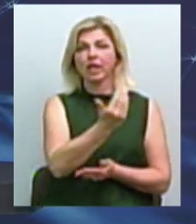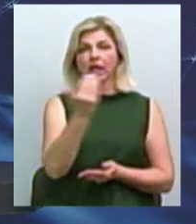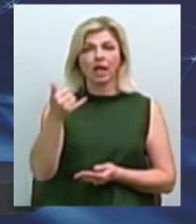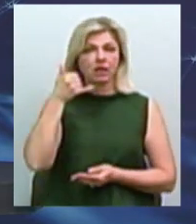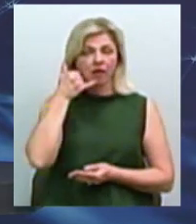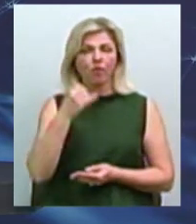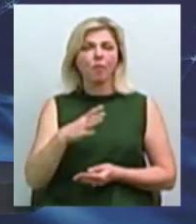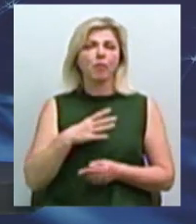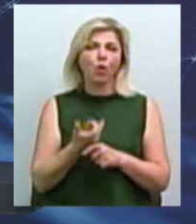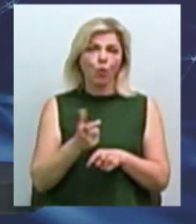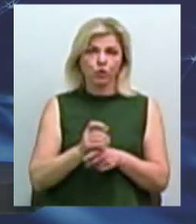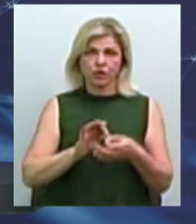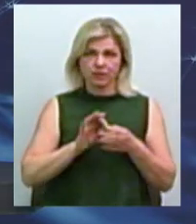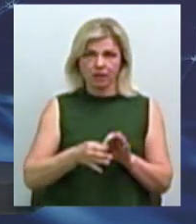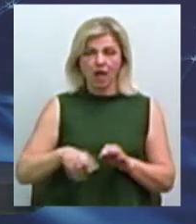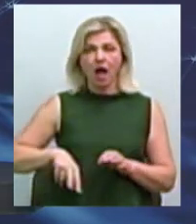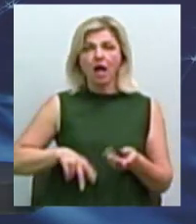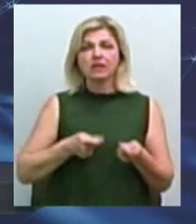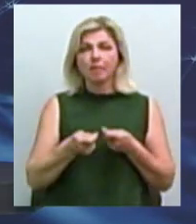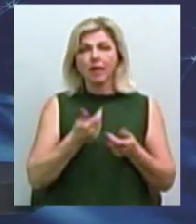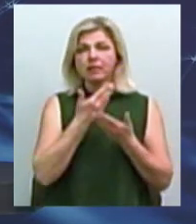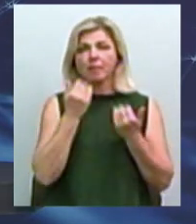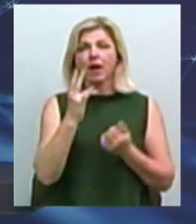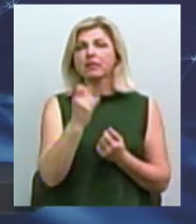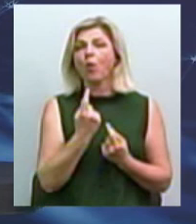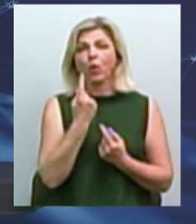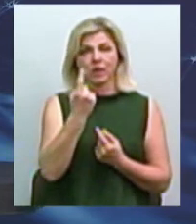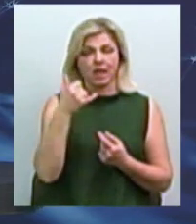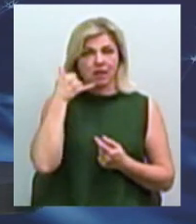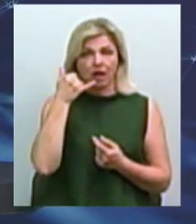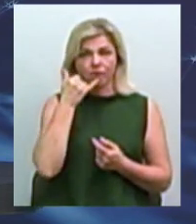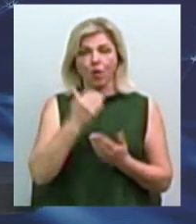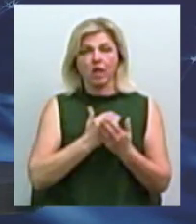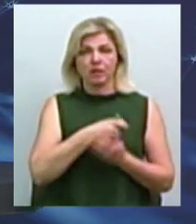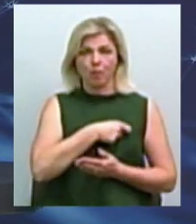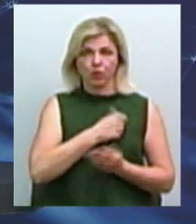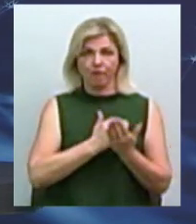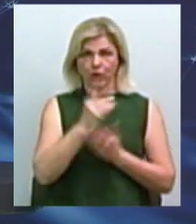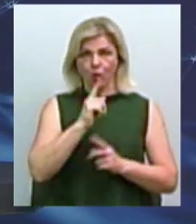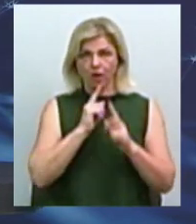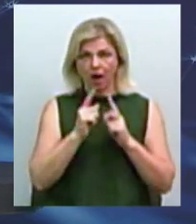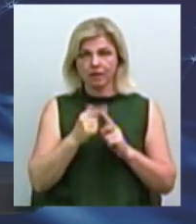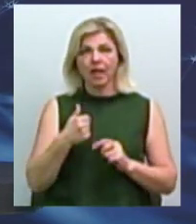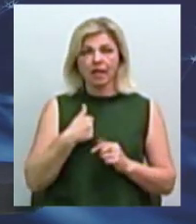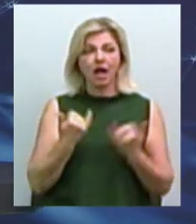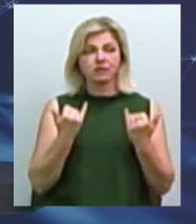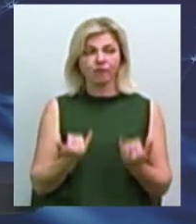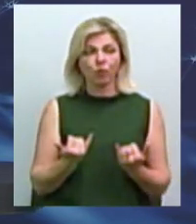було складно. В обладміністрації немає жодних телефонів наших депутатів Верховної Ради. Ми навіть сьогодні, я заходила,